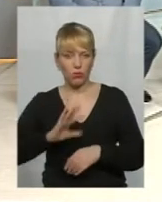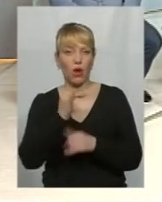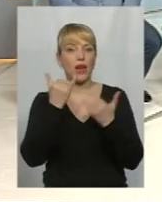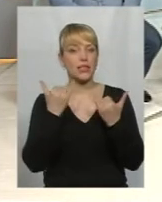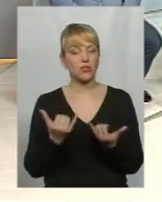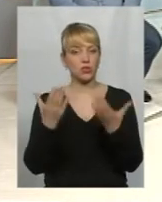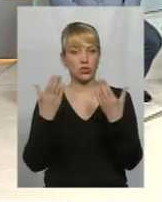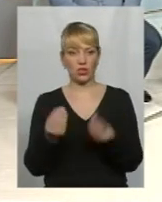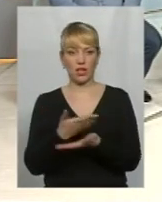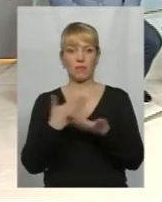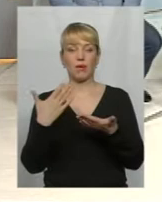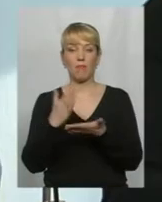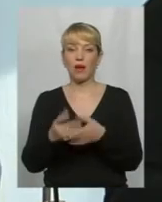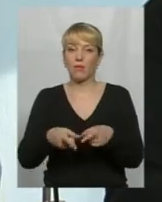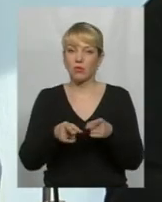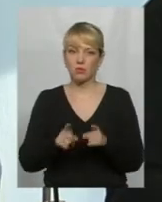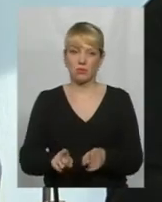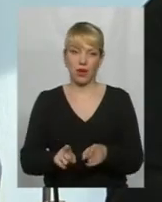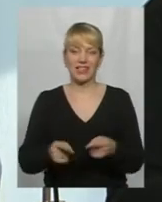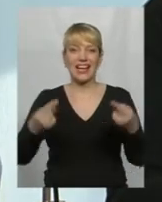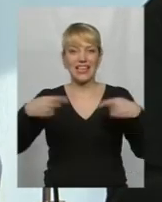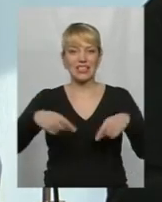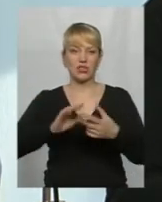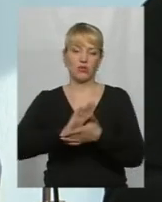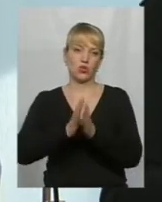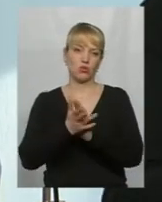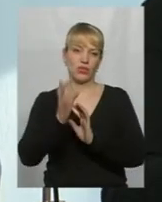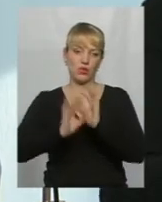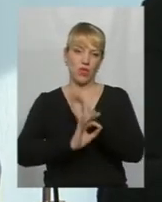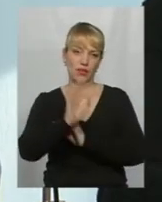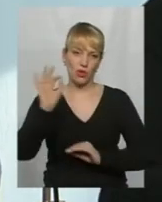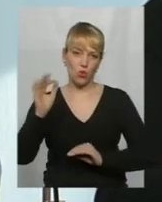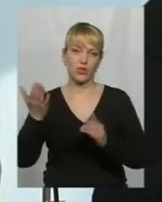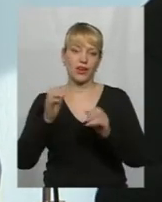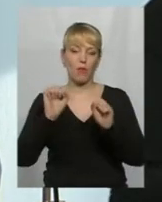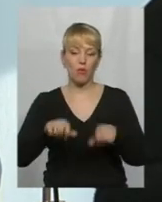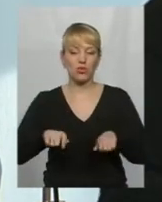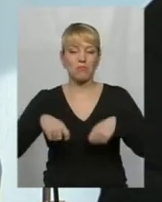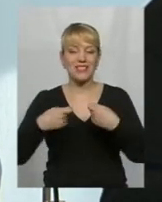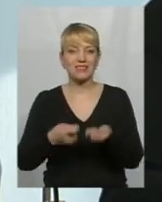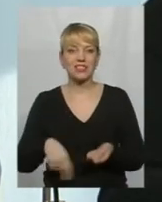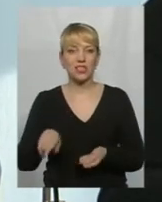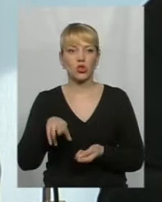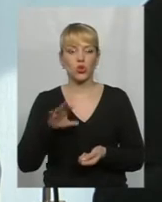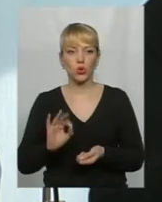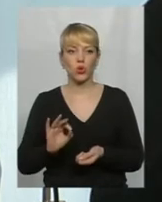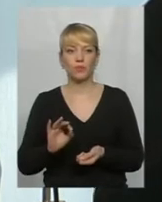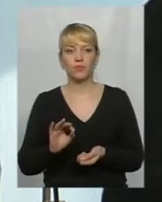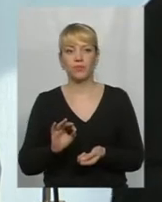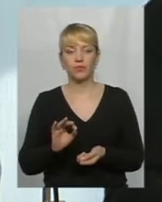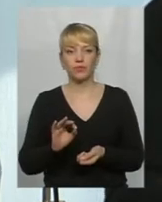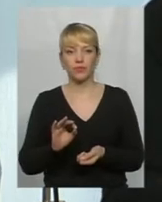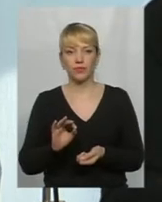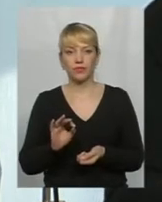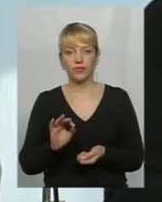сьогоднішній день ми маємо справді дуже і дуже кризову ситуацію на Сході, яка може привести в досить високому часі і